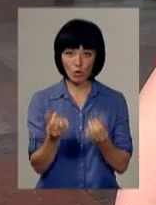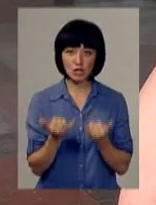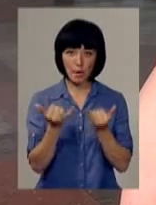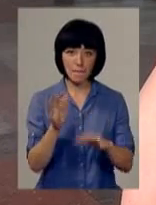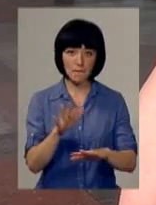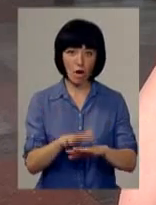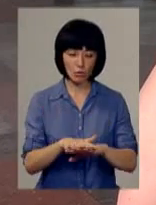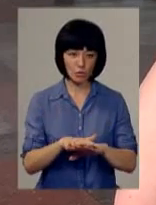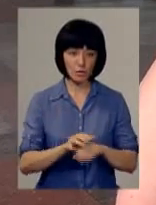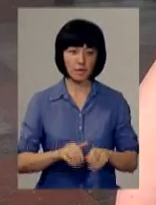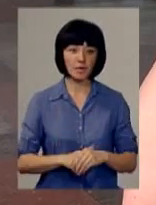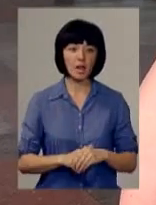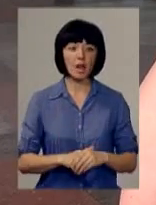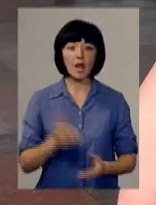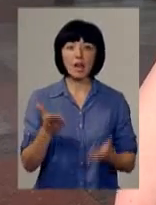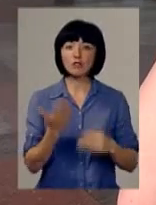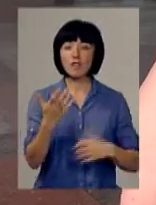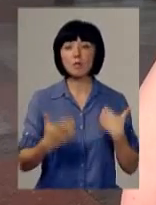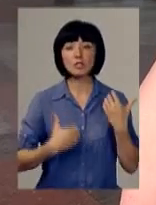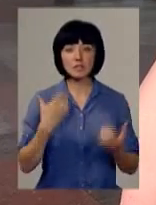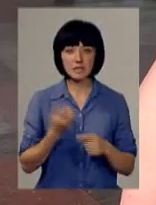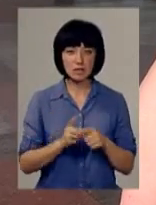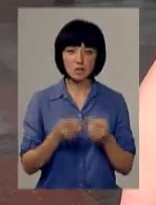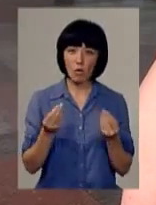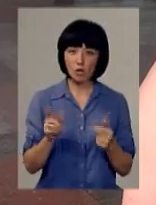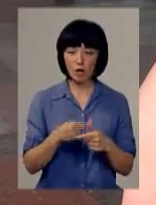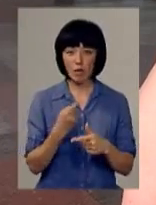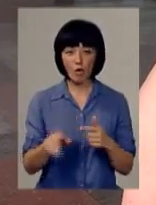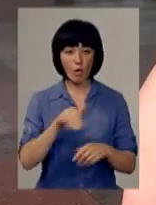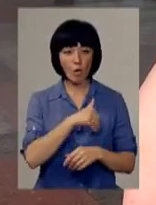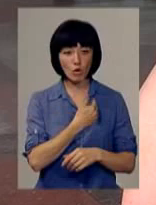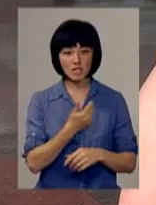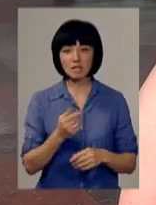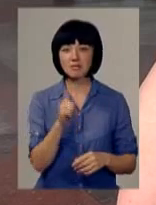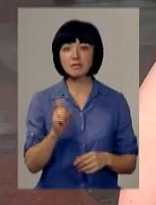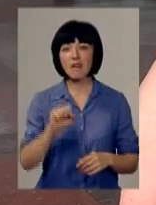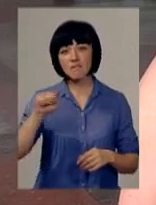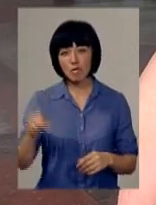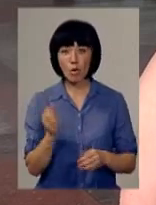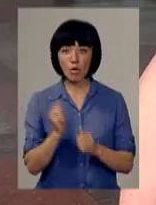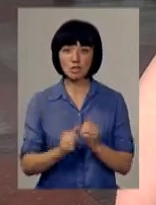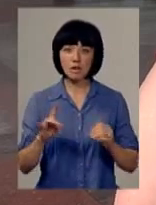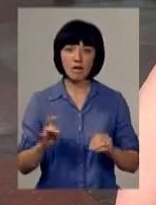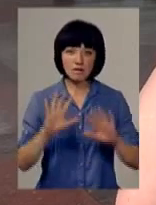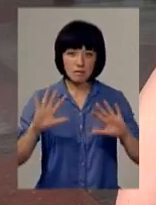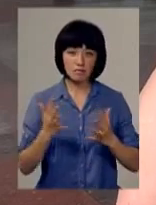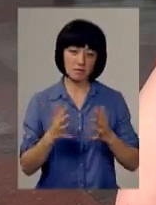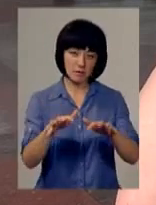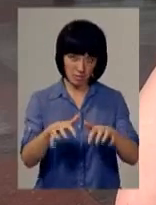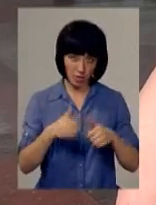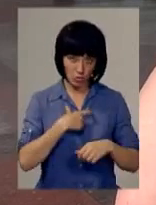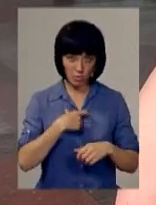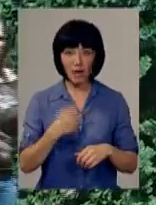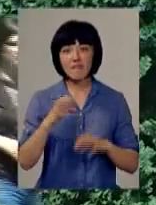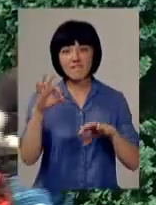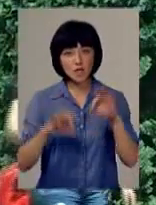банкою. Якщо ви переживаєте за ці кошти, чи ви хочете за вимогою кожен раз собі зняти, то відповідно